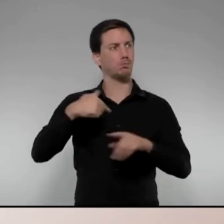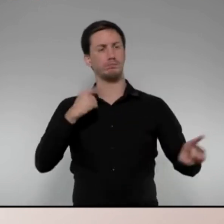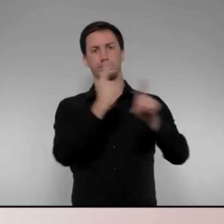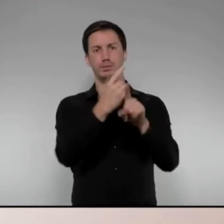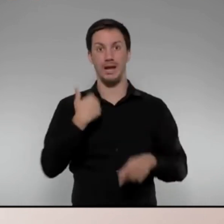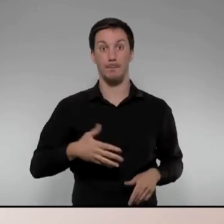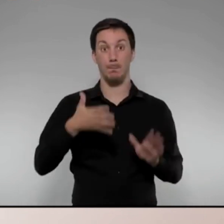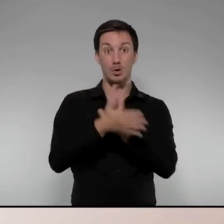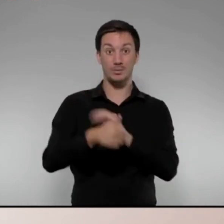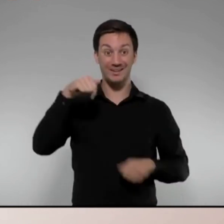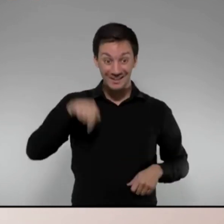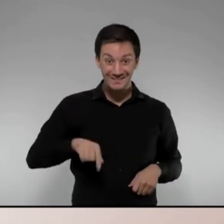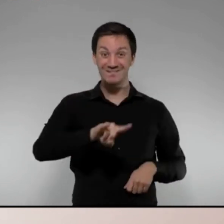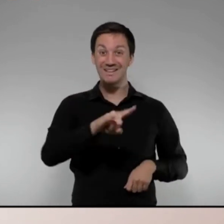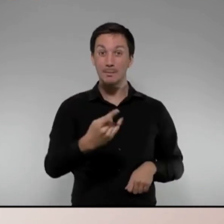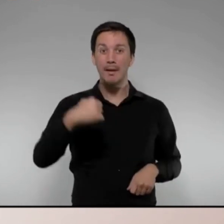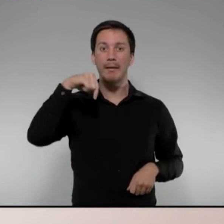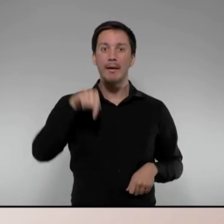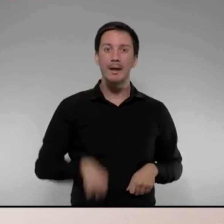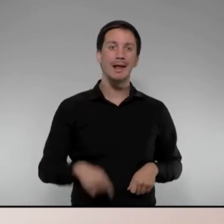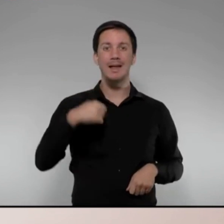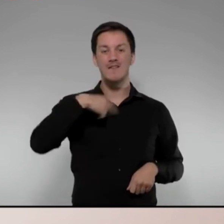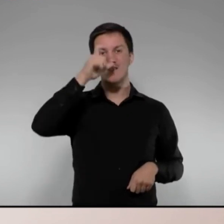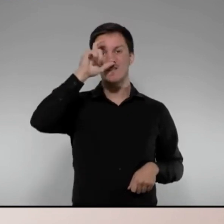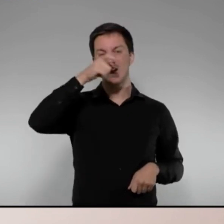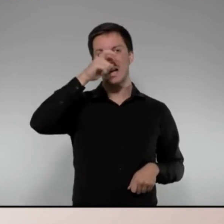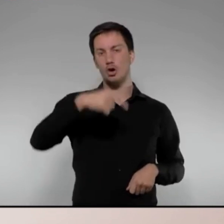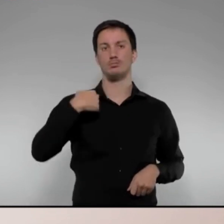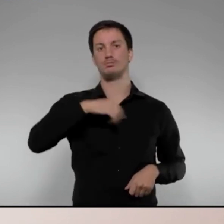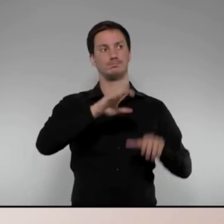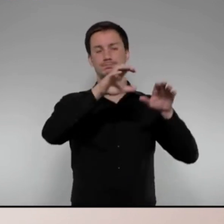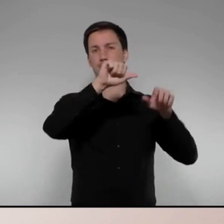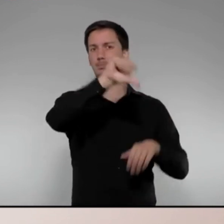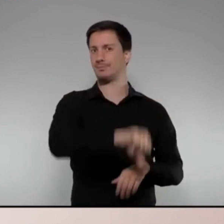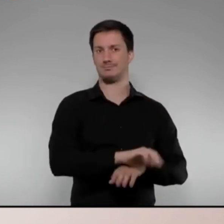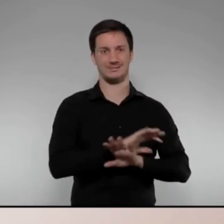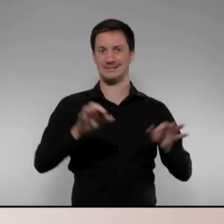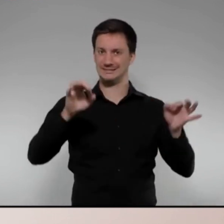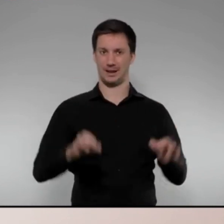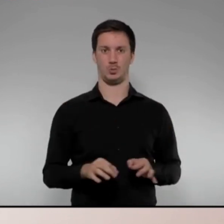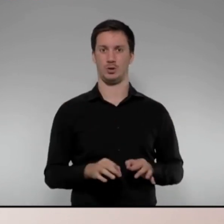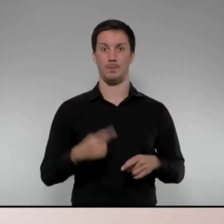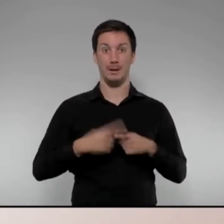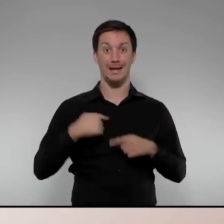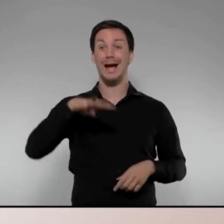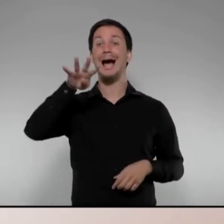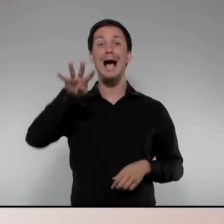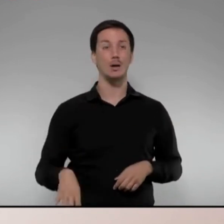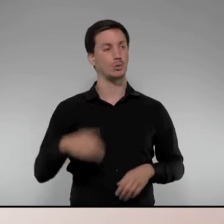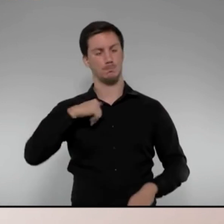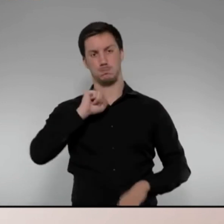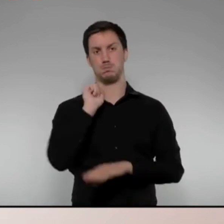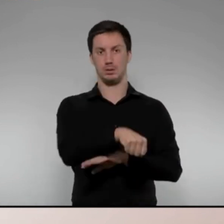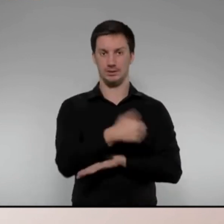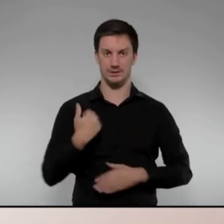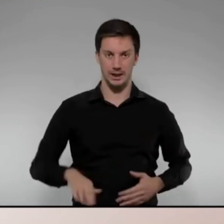fracassarà perquè Catalunya l'ha derrotat. Feijó fracassarà perquè Catalunya l'ha derrotat.